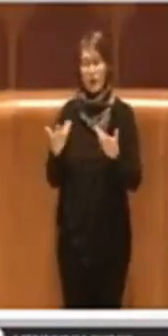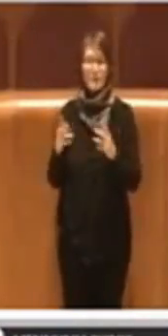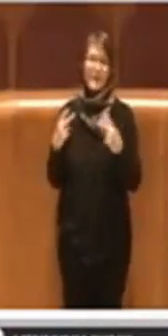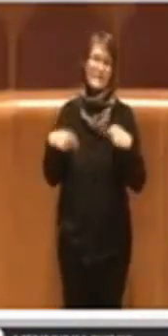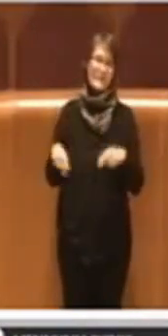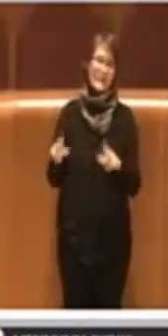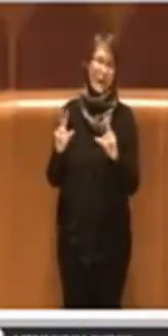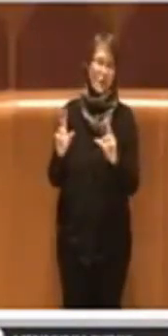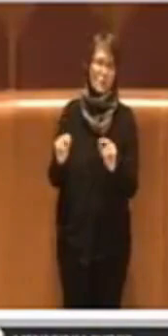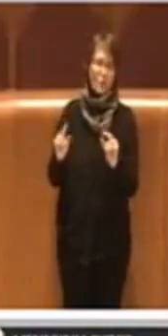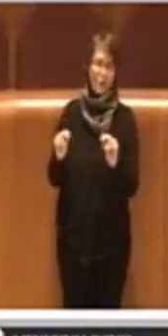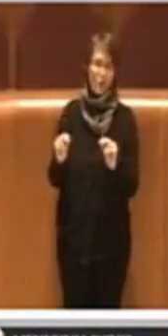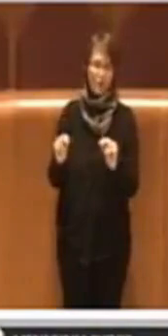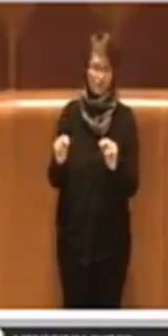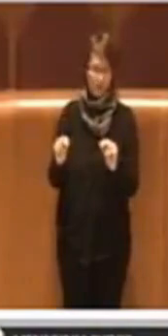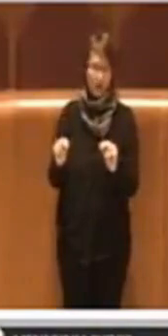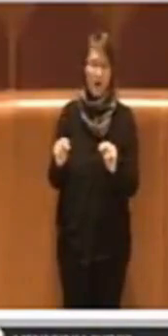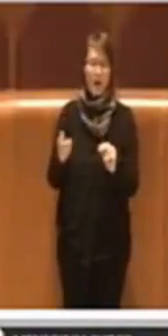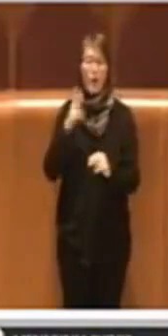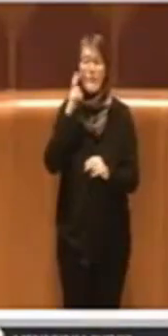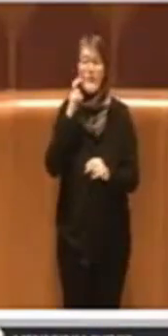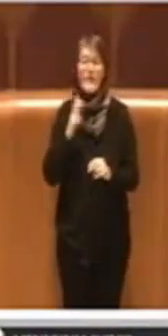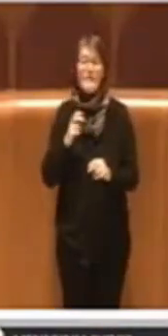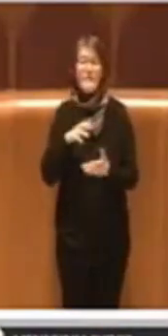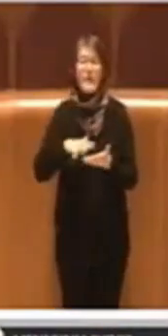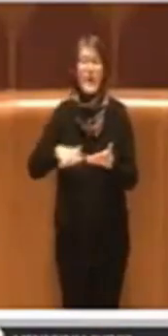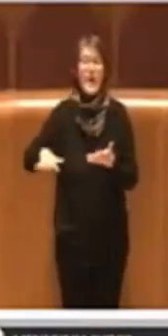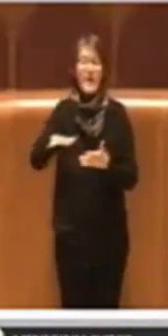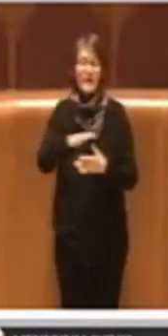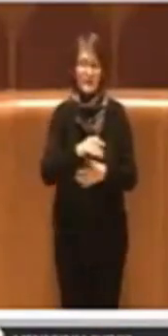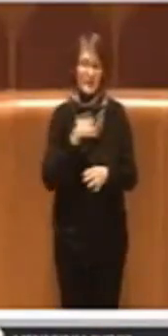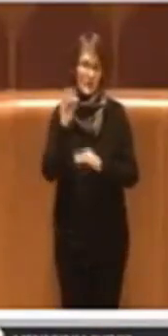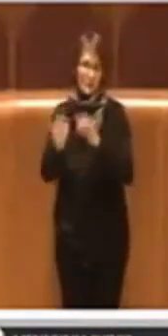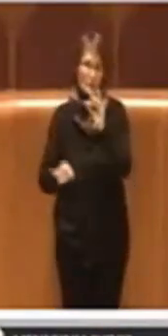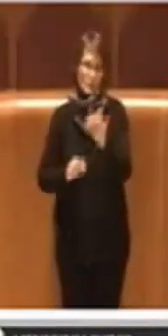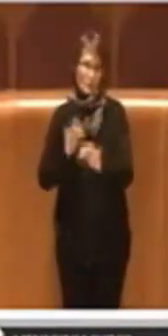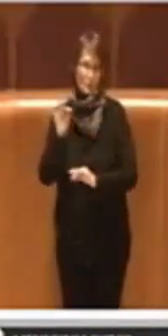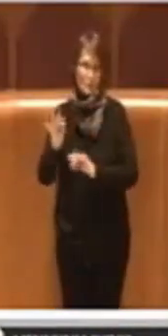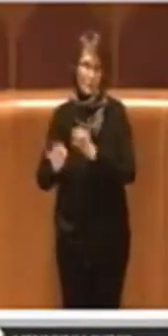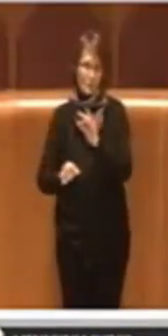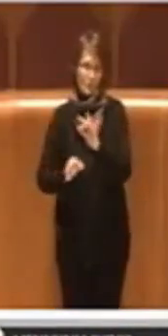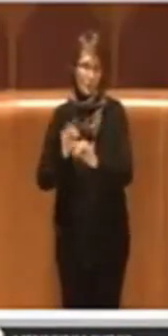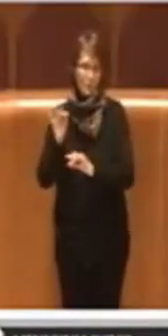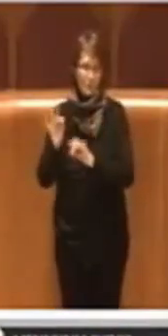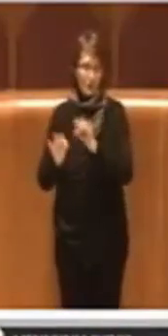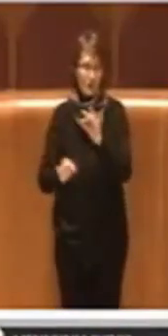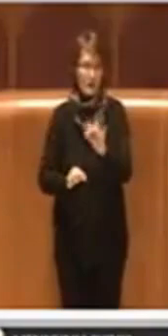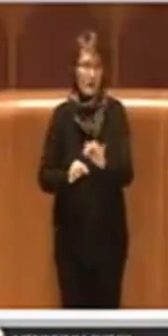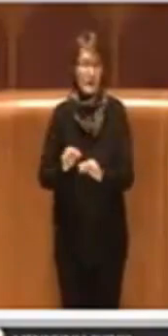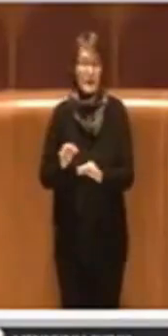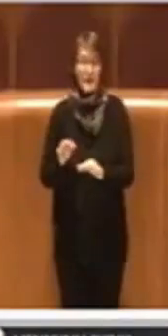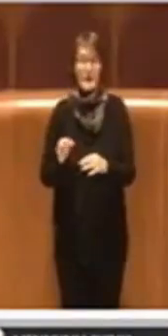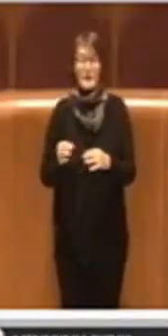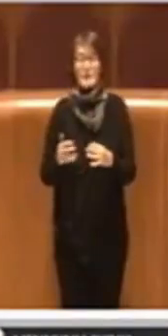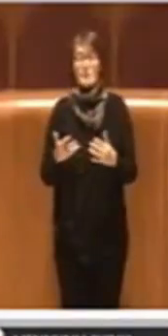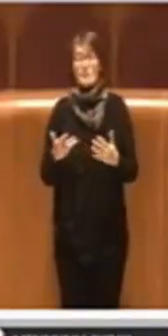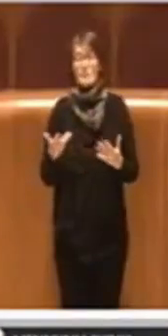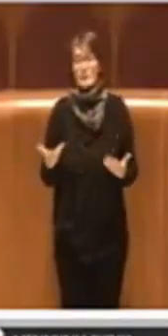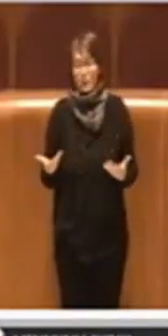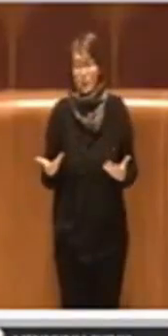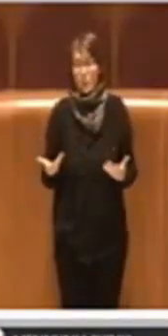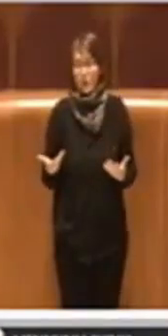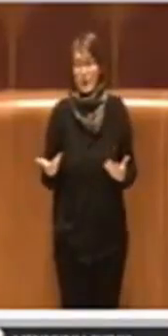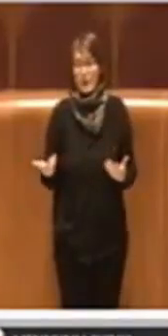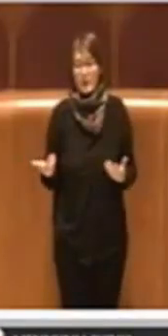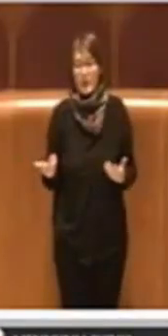nuovo corpo verde, così lo voglio chiamare, perciò iniziamo anche a